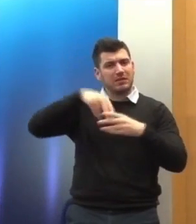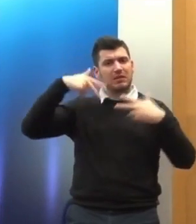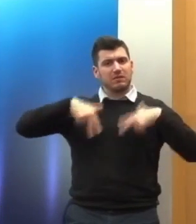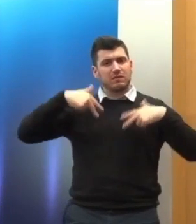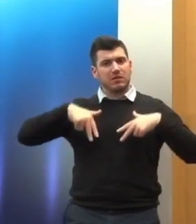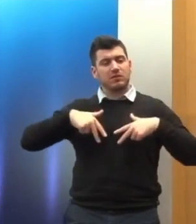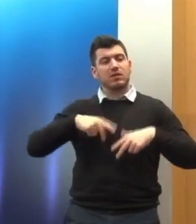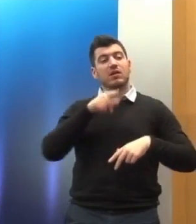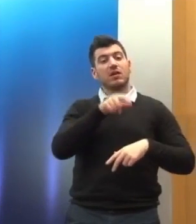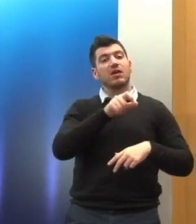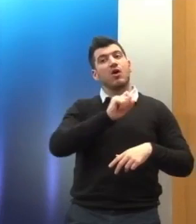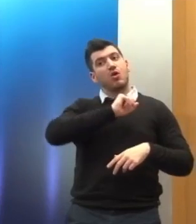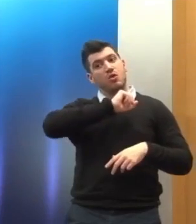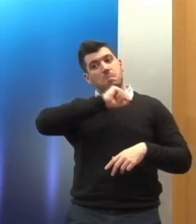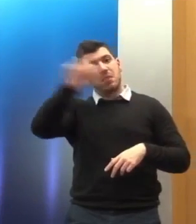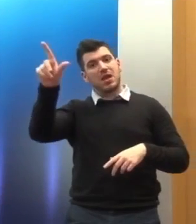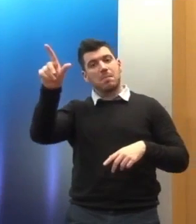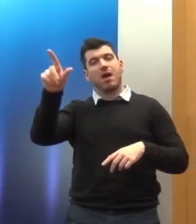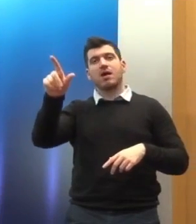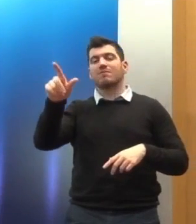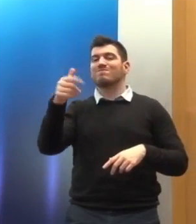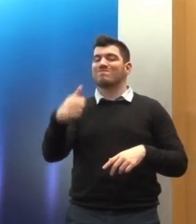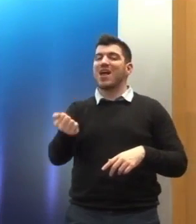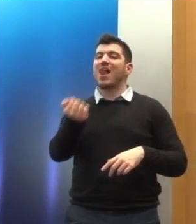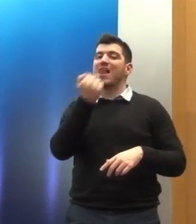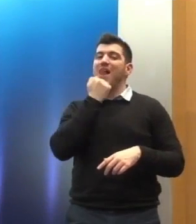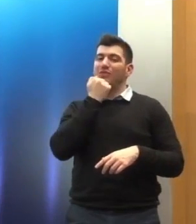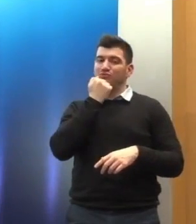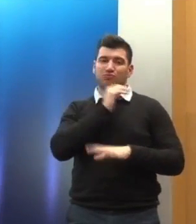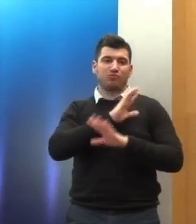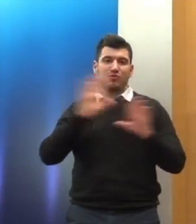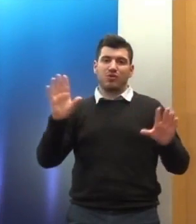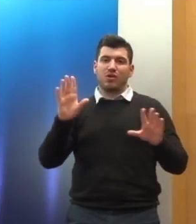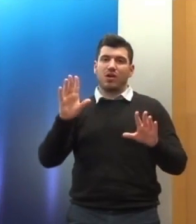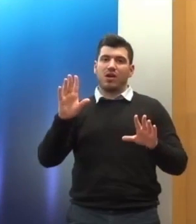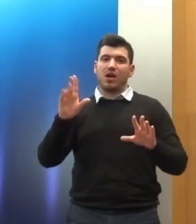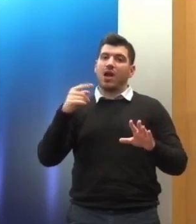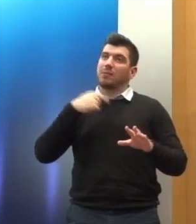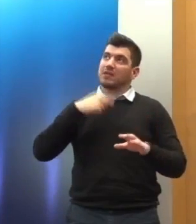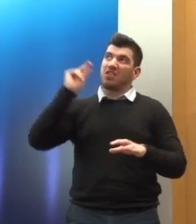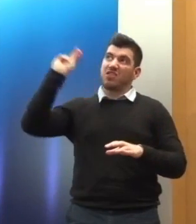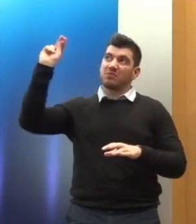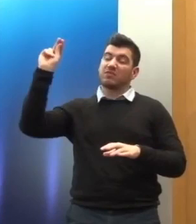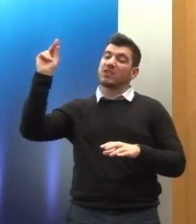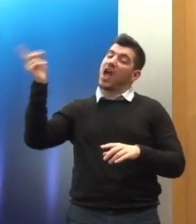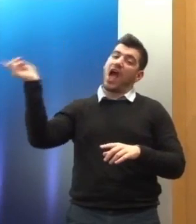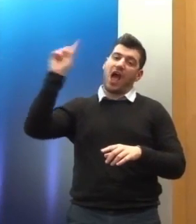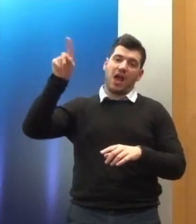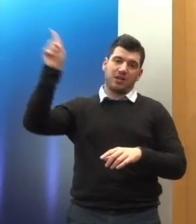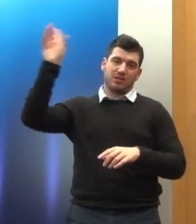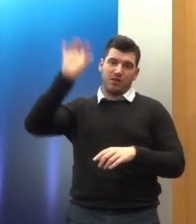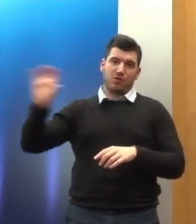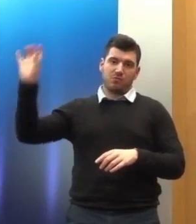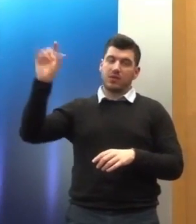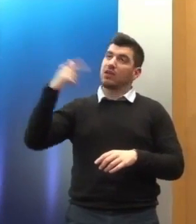μήνυμα το οποίο ήταν στην αντίθετη κατεύθυνση από τις δεσμεύσεις που αναλάβαμε ενώπιον των διεθνών οργάνων και αυτό είναι κάτι που αποτελεί μια μεγάλη πρόκληση για